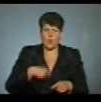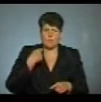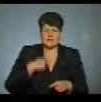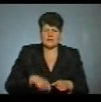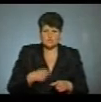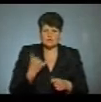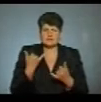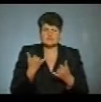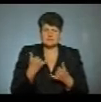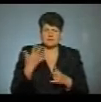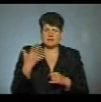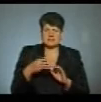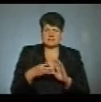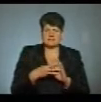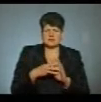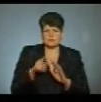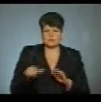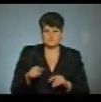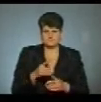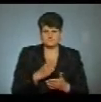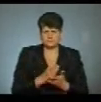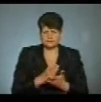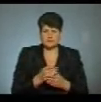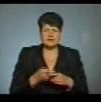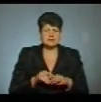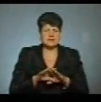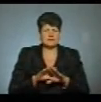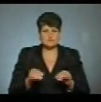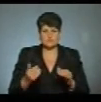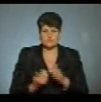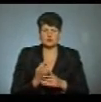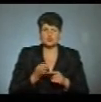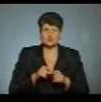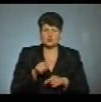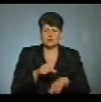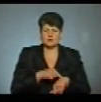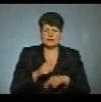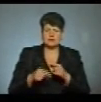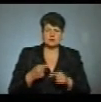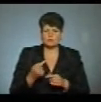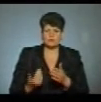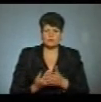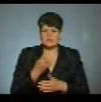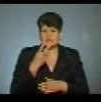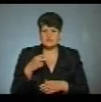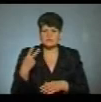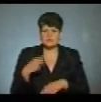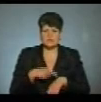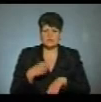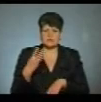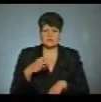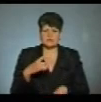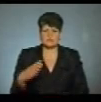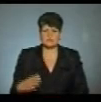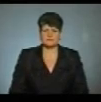медзакладі 58 пацієнтів. Це вся інформація на цю годину. Наступний випуск дивіться о 20.30. Дякую.